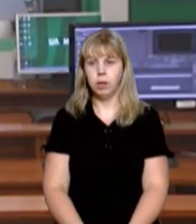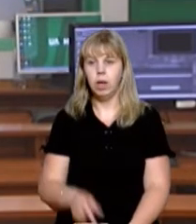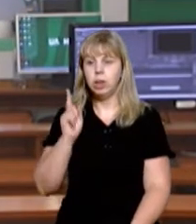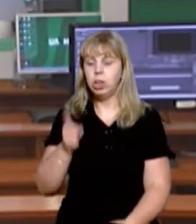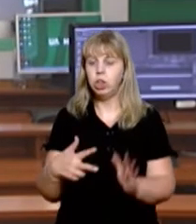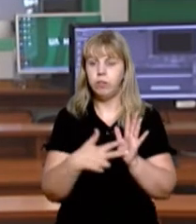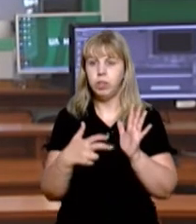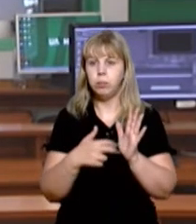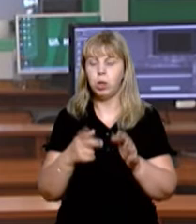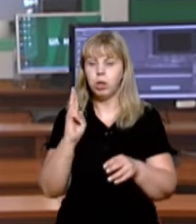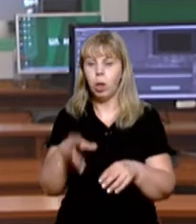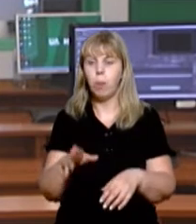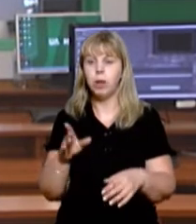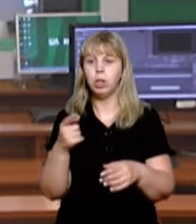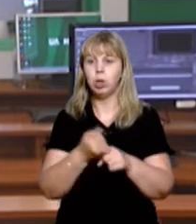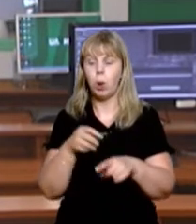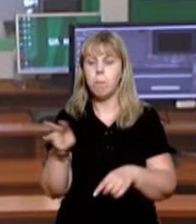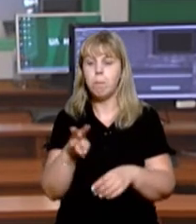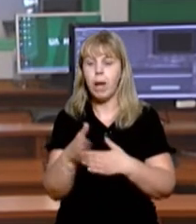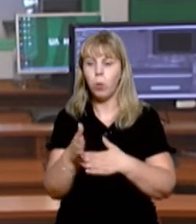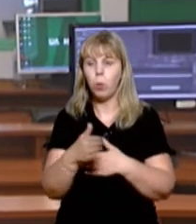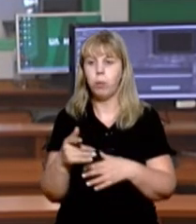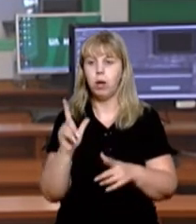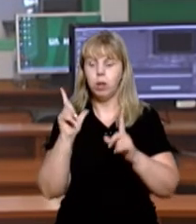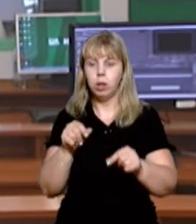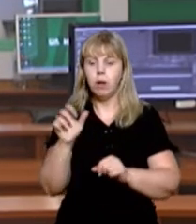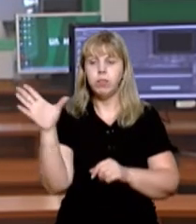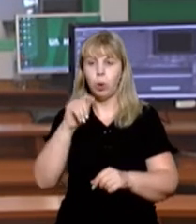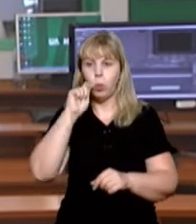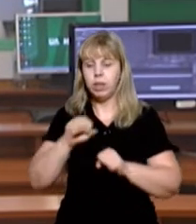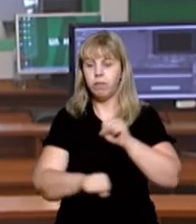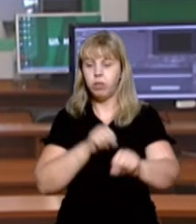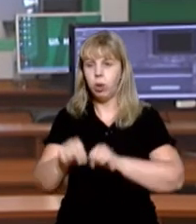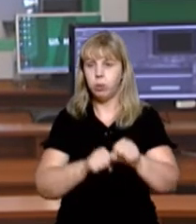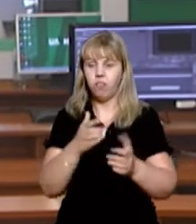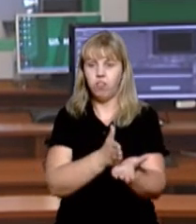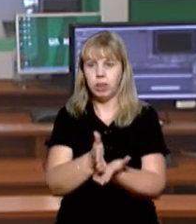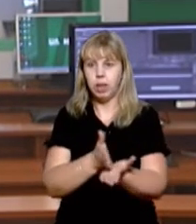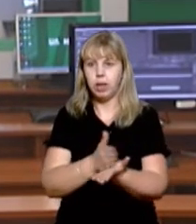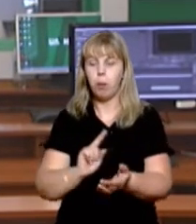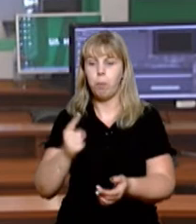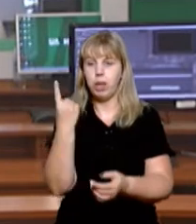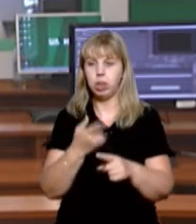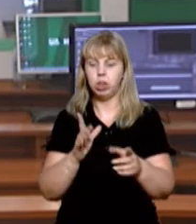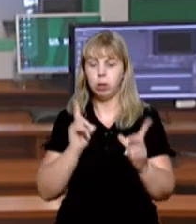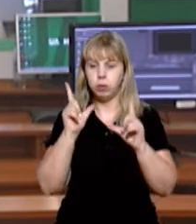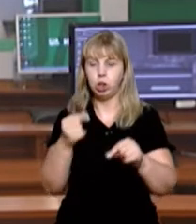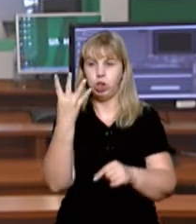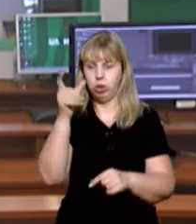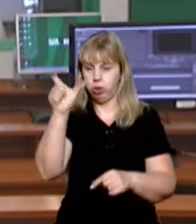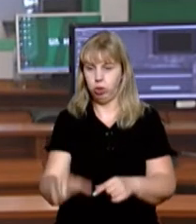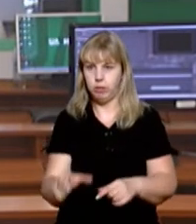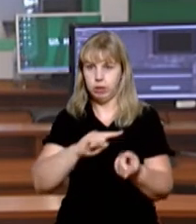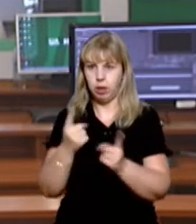1800 кілометрів до Маріуполя проїдуть учасники всеукраїнського велопробігу ветеранів. Першими вирушили четверо